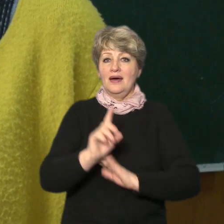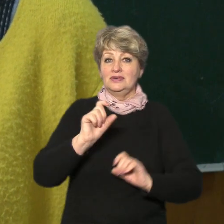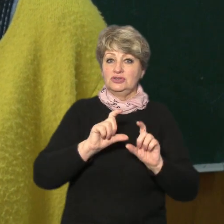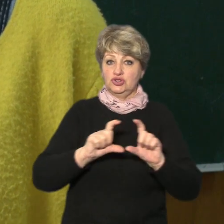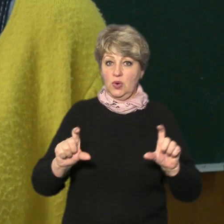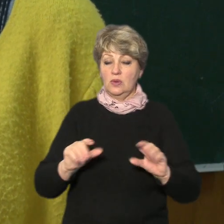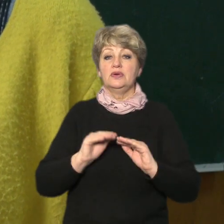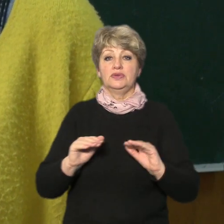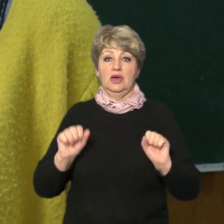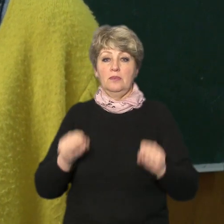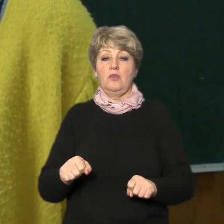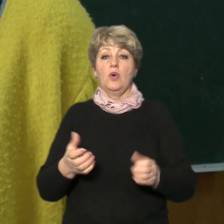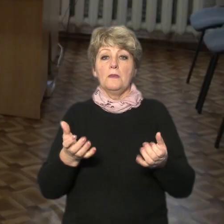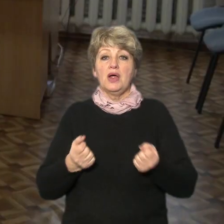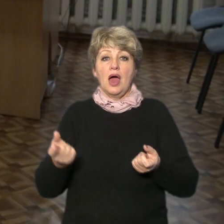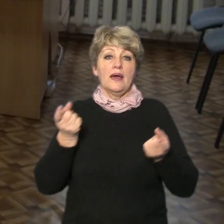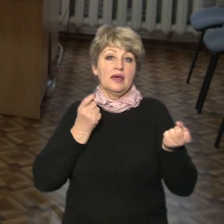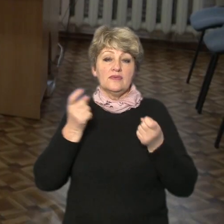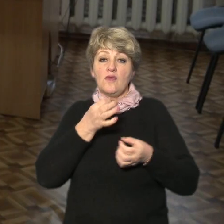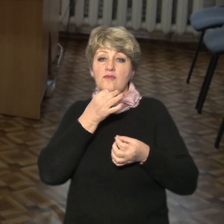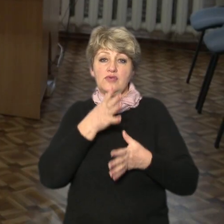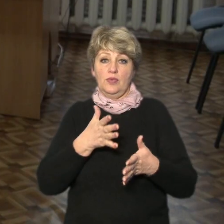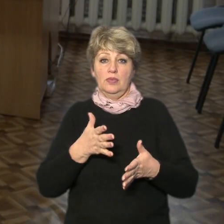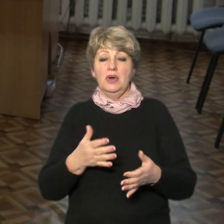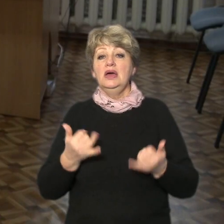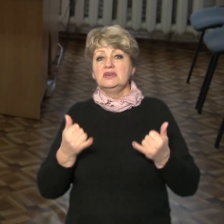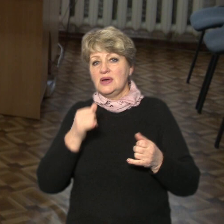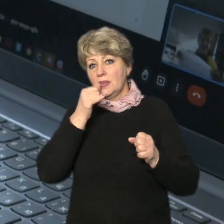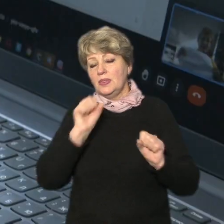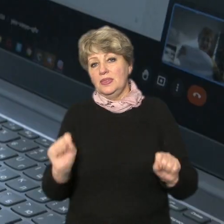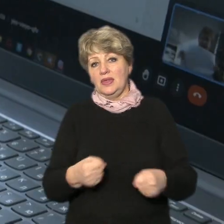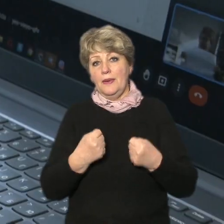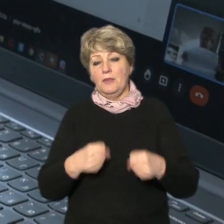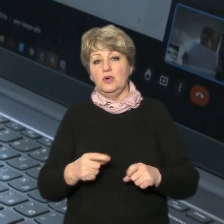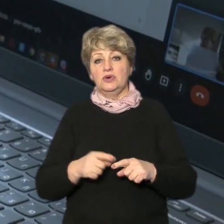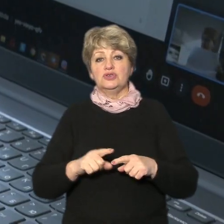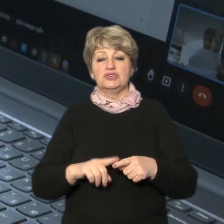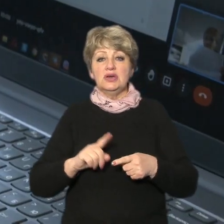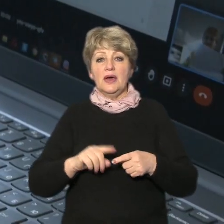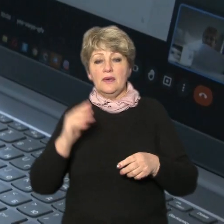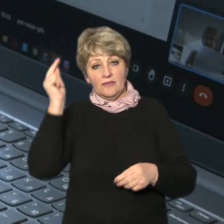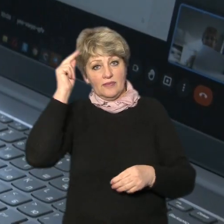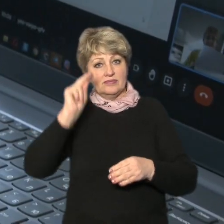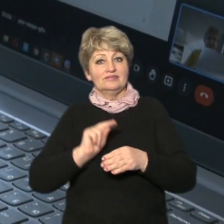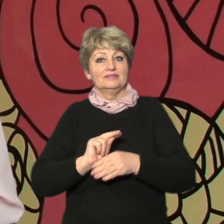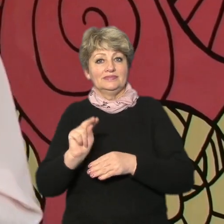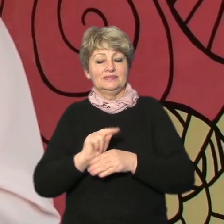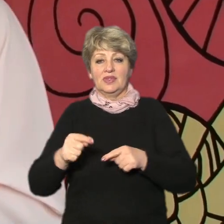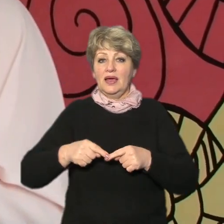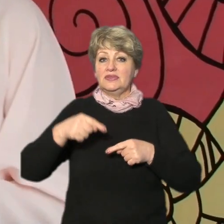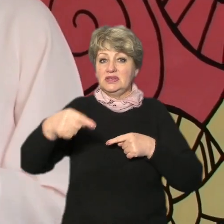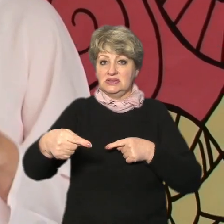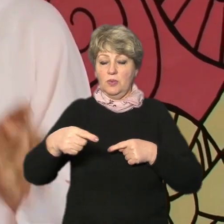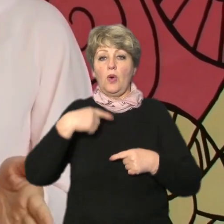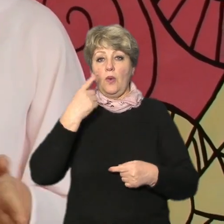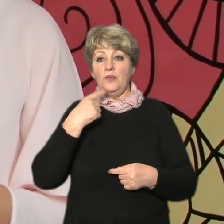можуть брати інформацію будь-де на сьогодні неможливо точно виміряти рівень освітніх втрат під час дистанційки каже начальниця управління